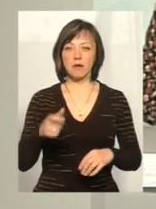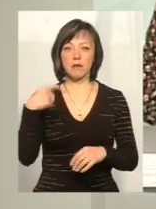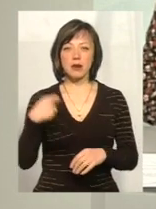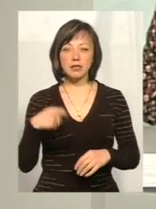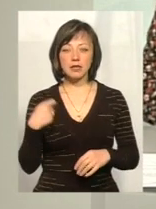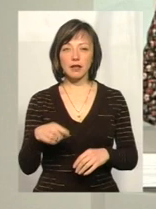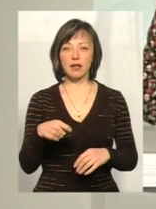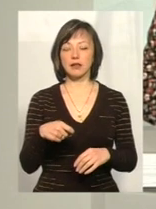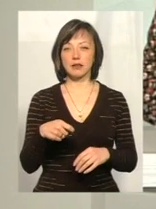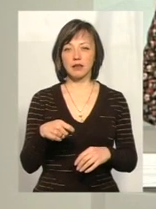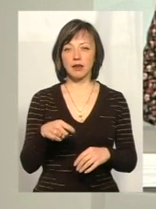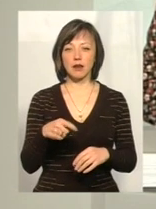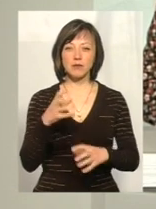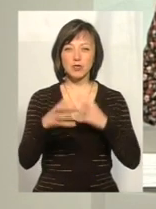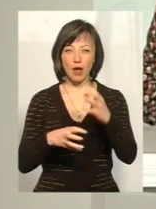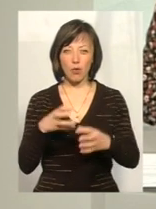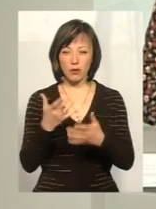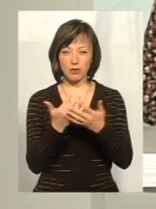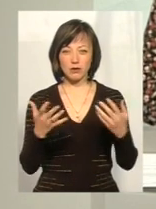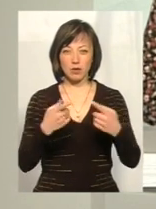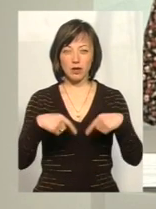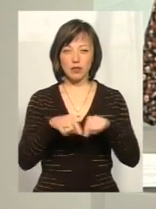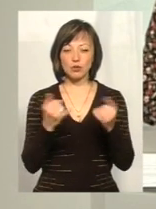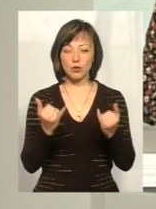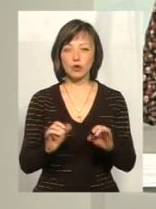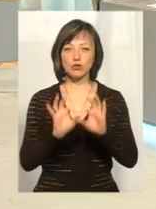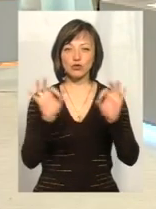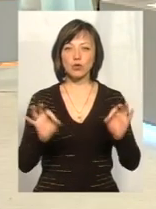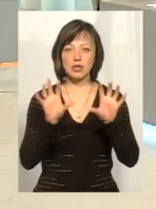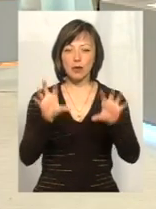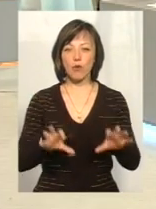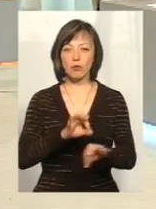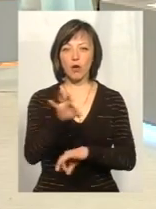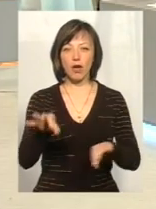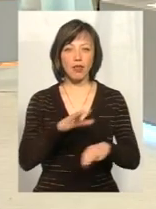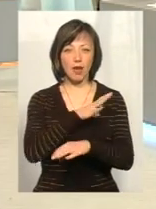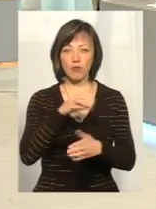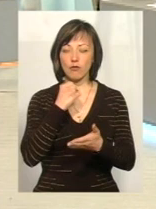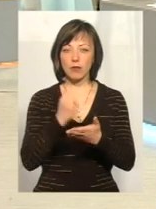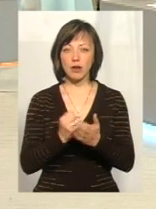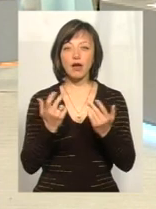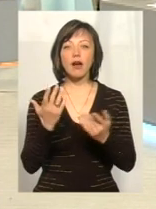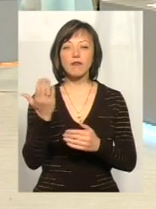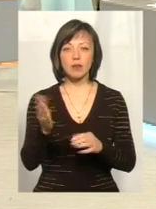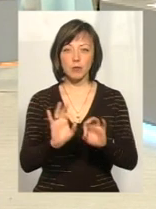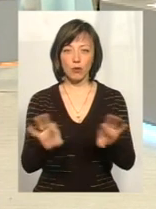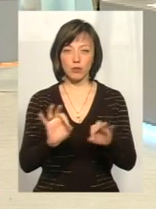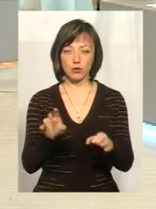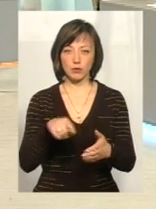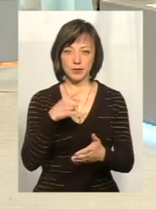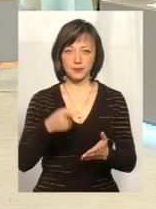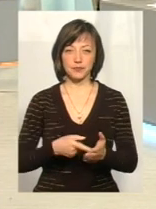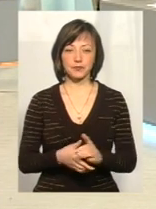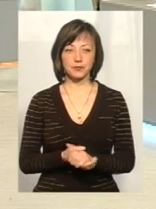іноземні партнери наші, і так сьогодні жоден законопроект не був прийнятий. Як ви прокоментуєте вашу думку?